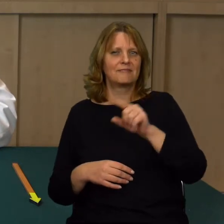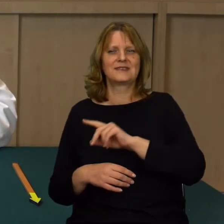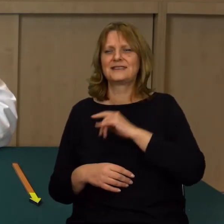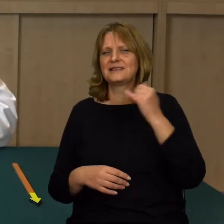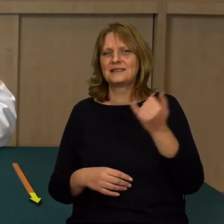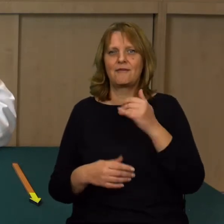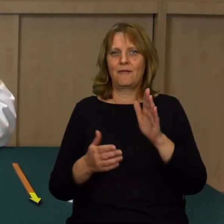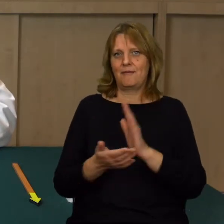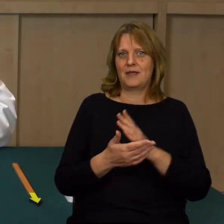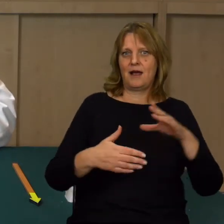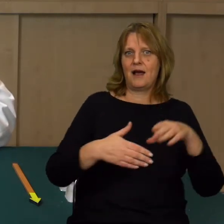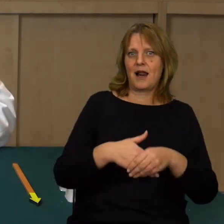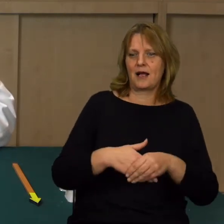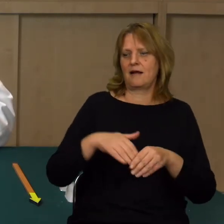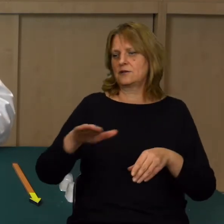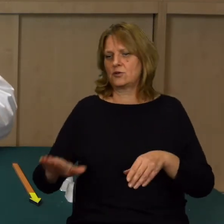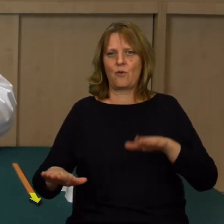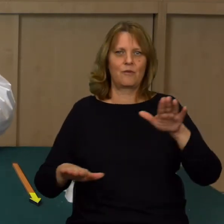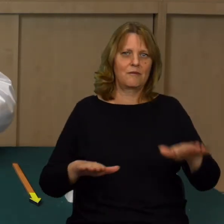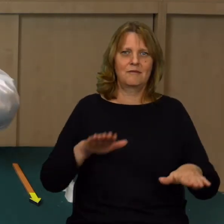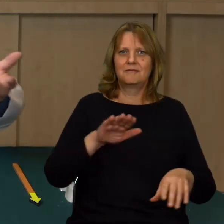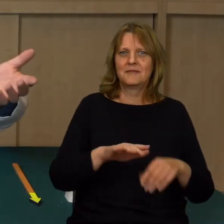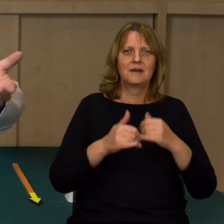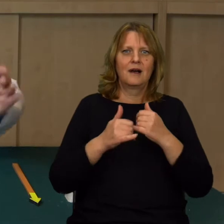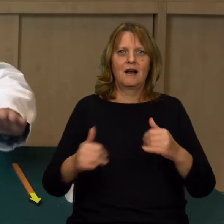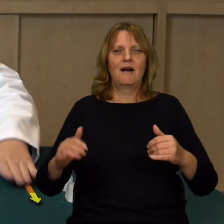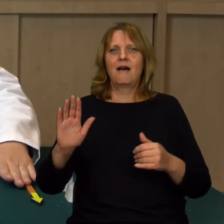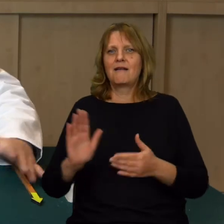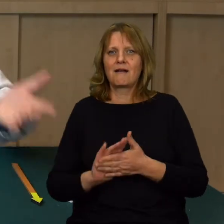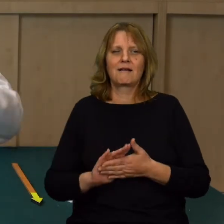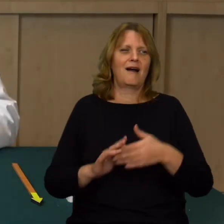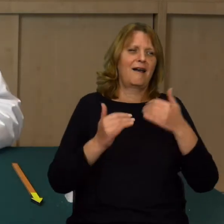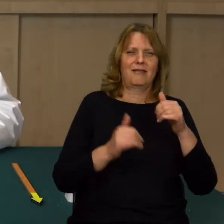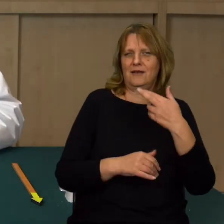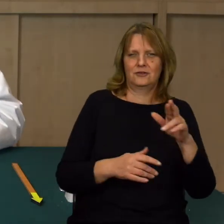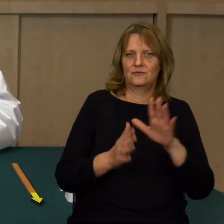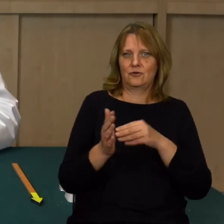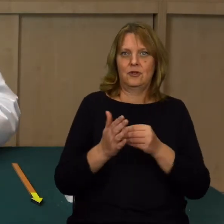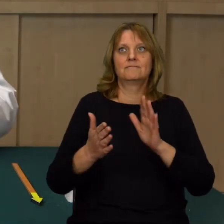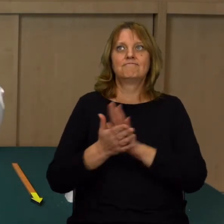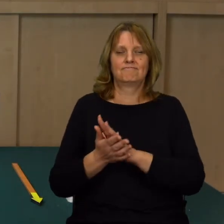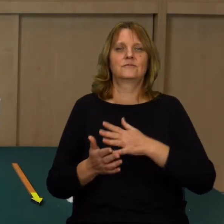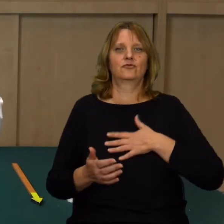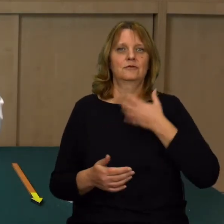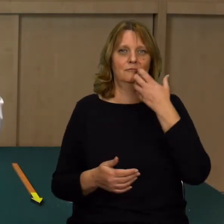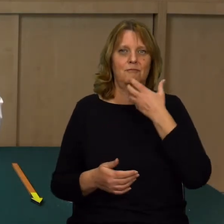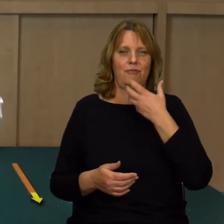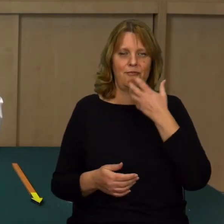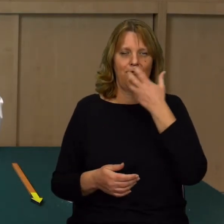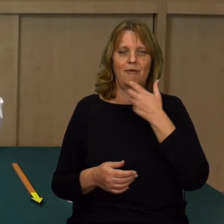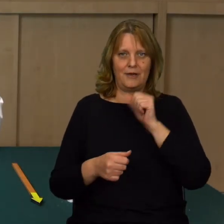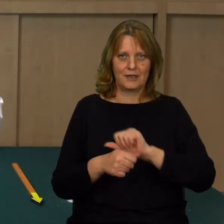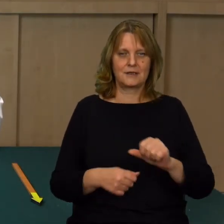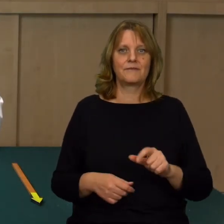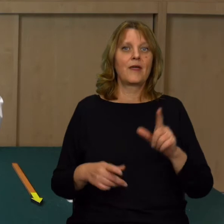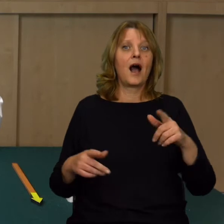nawet między ręką a stołem, między powiedzmy ręką a jakimś innym przedmiotem. I zależy od